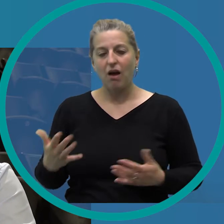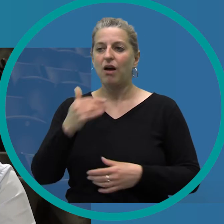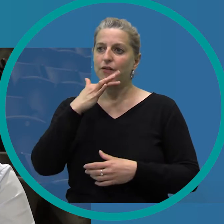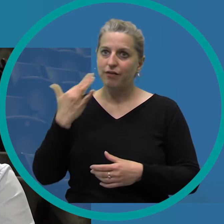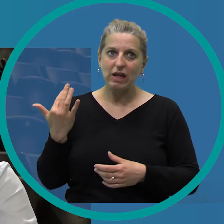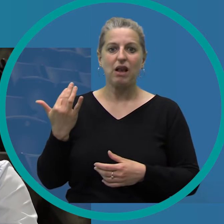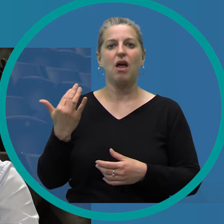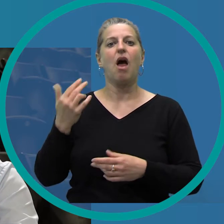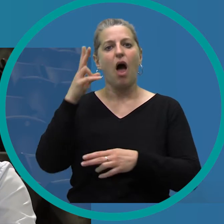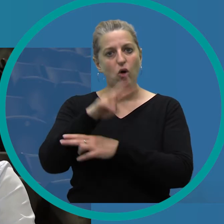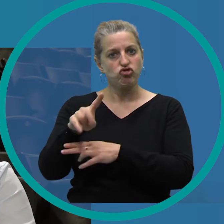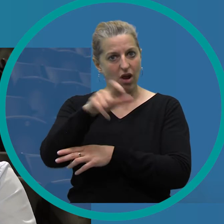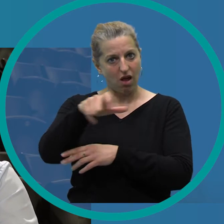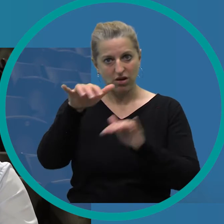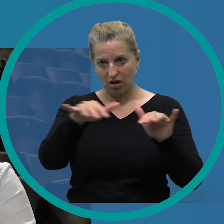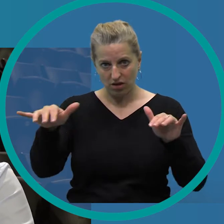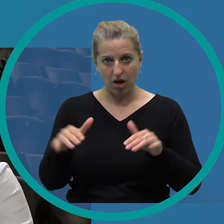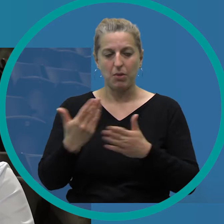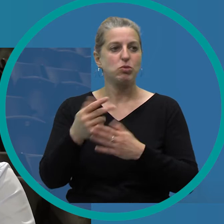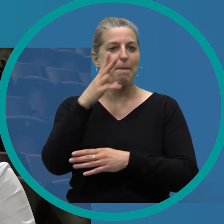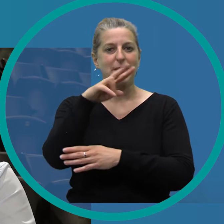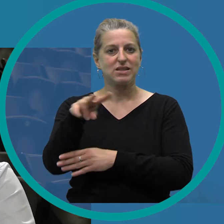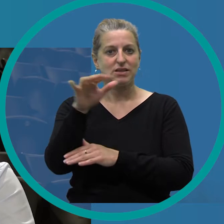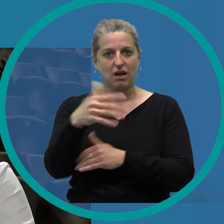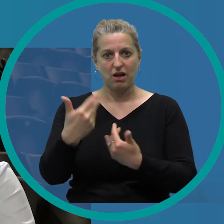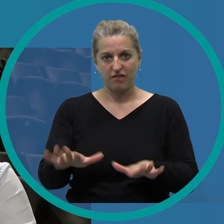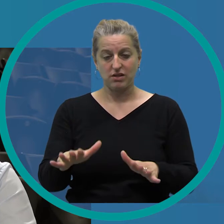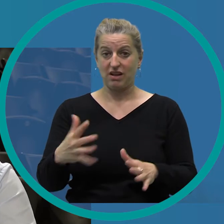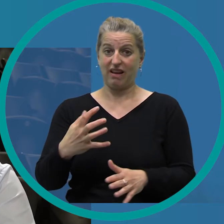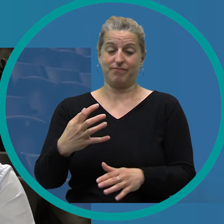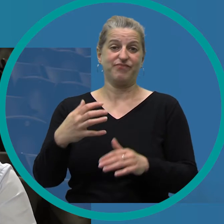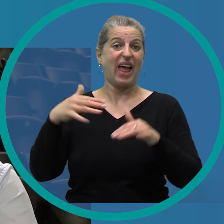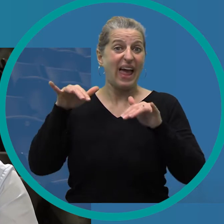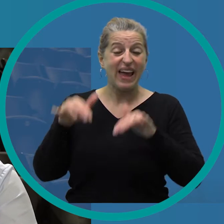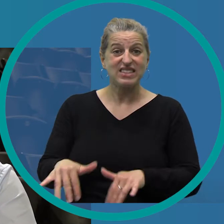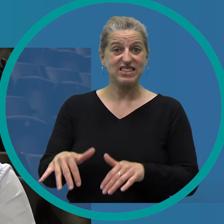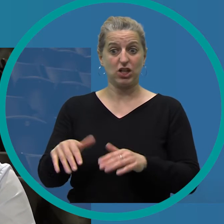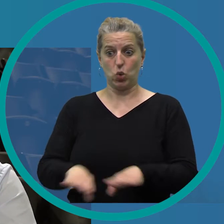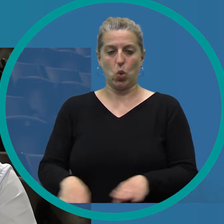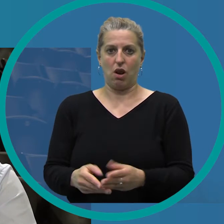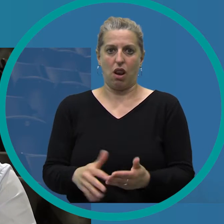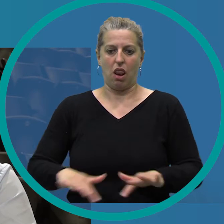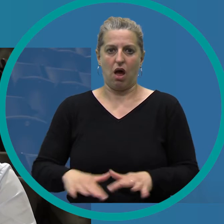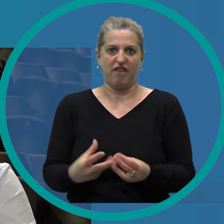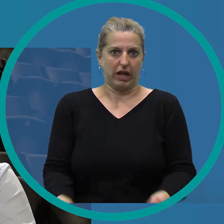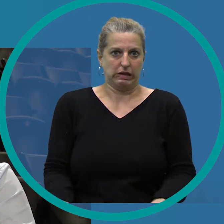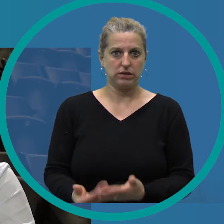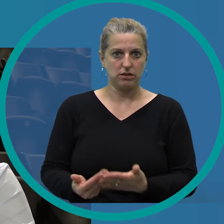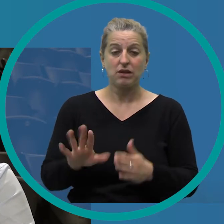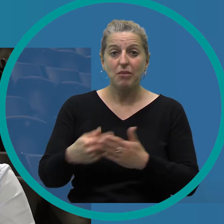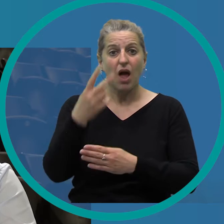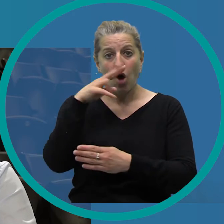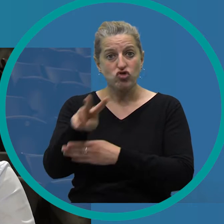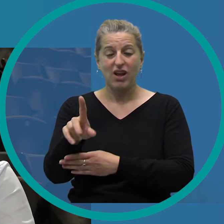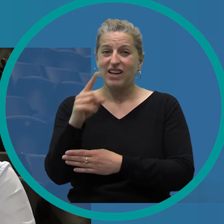ist es bei vielen Ausstellern zum Beispiel von Messen eine Existenzgrundlage, die irgendwo wegfällt. Es gibt ja wirklich